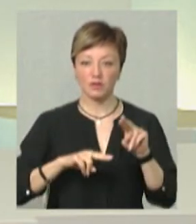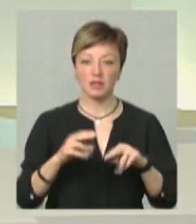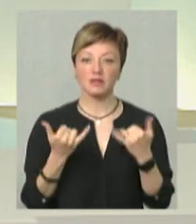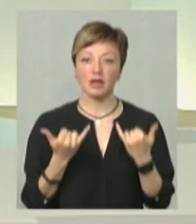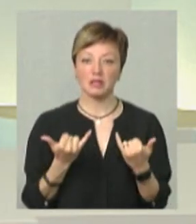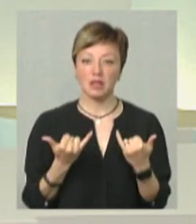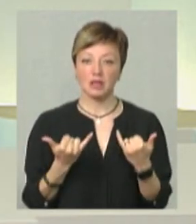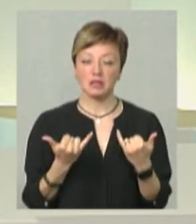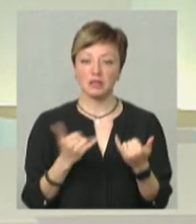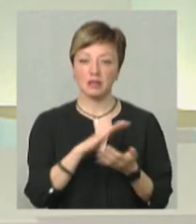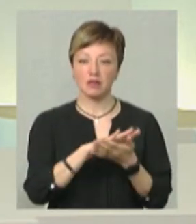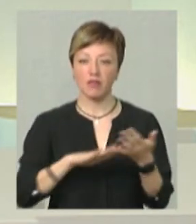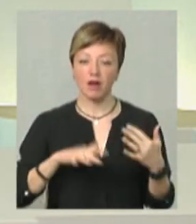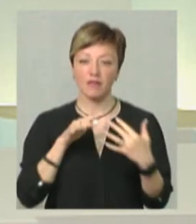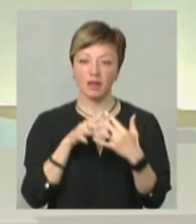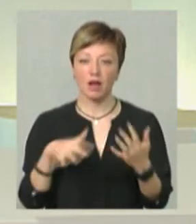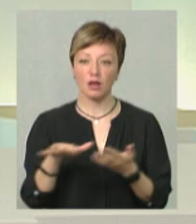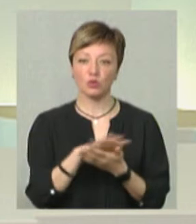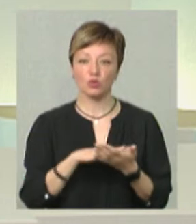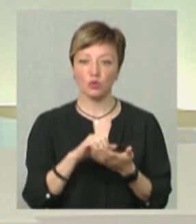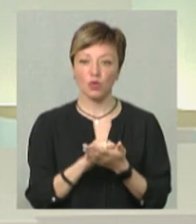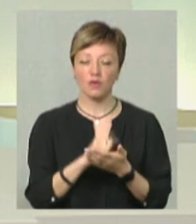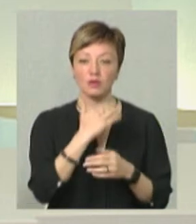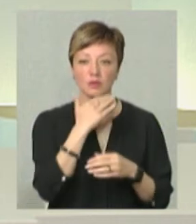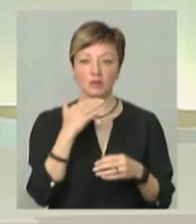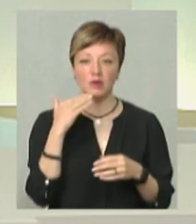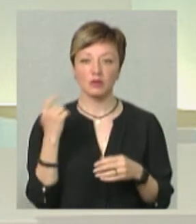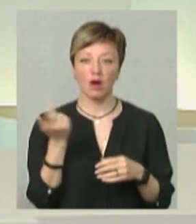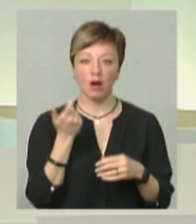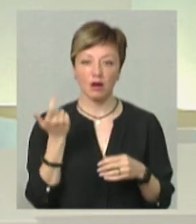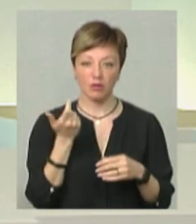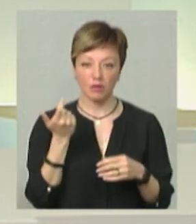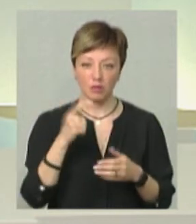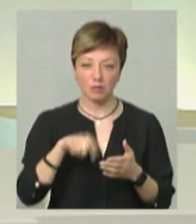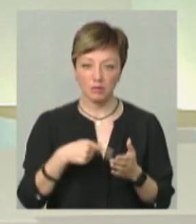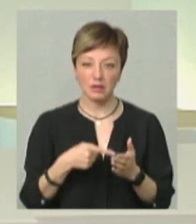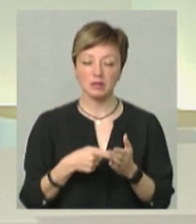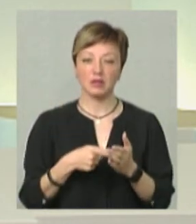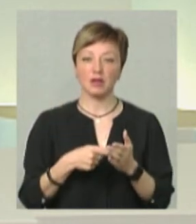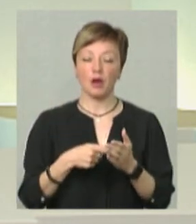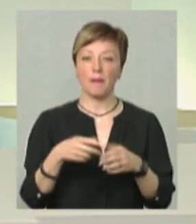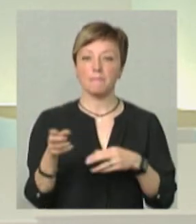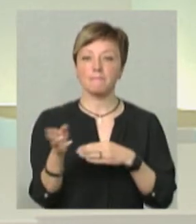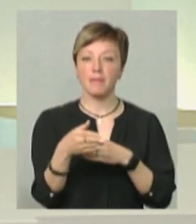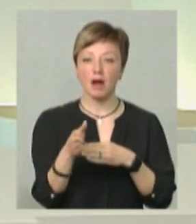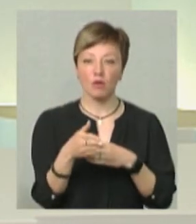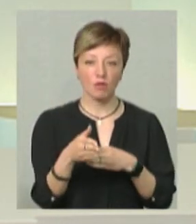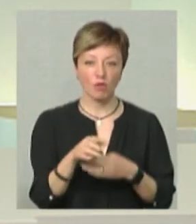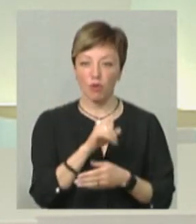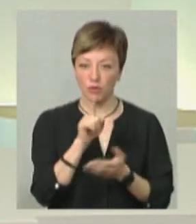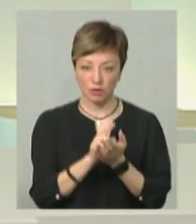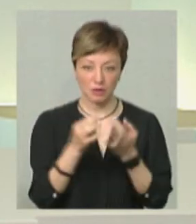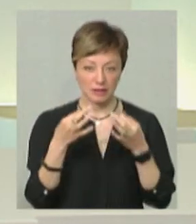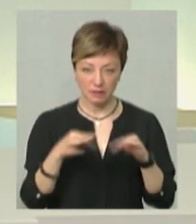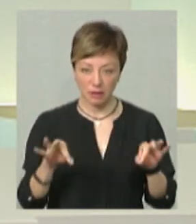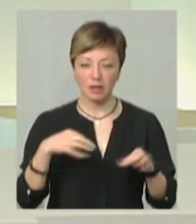от триває війна, зруйновано значну частину Харкова, Харкова зруйновано, Маріуполь, ми обов'язково